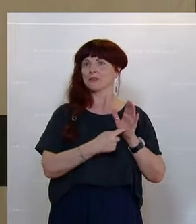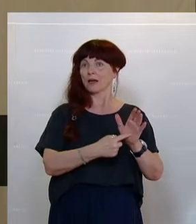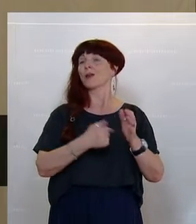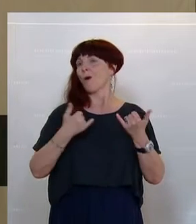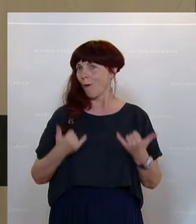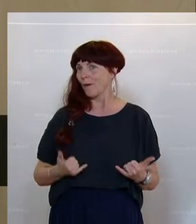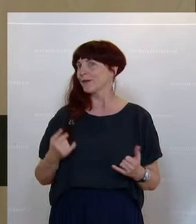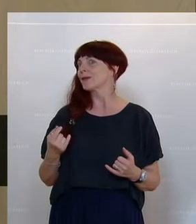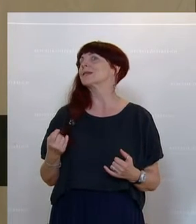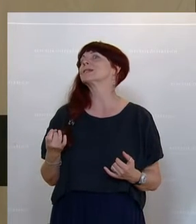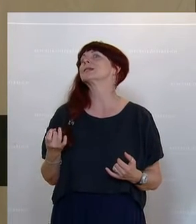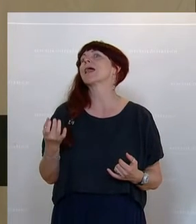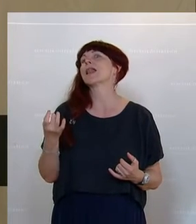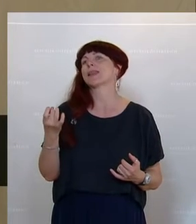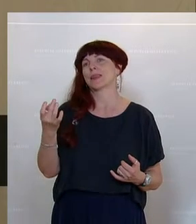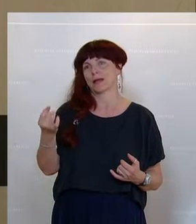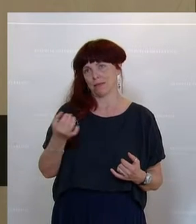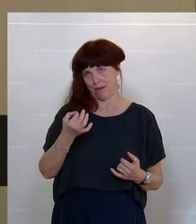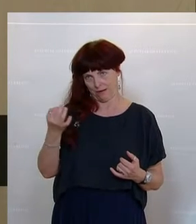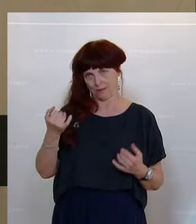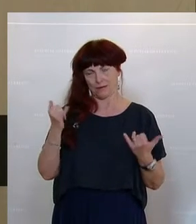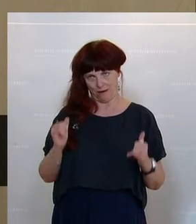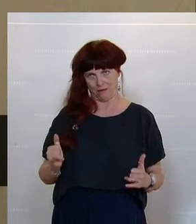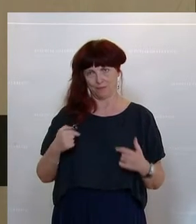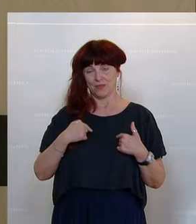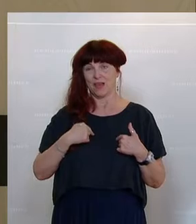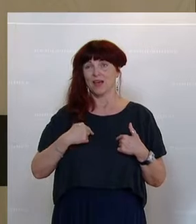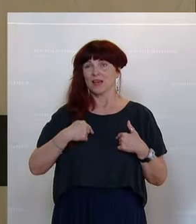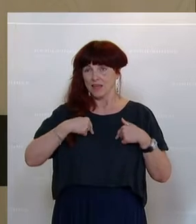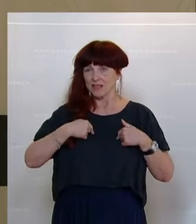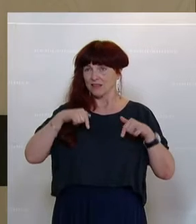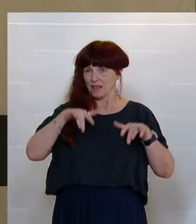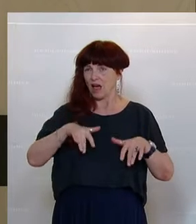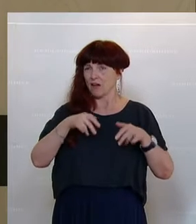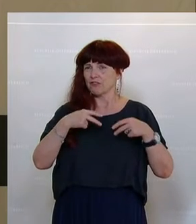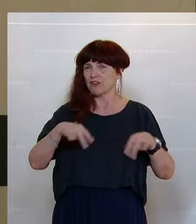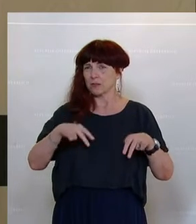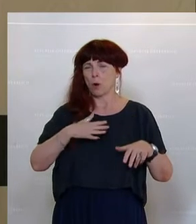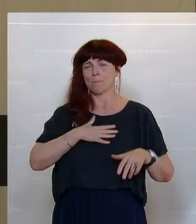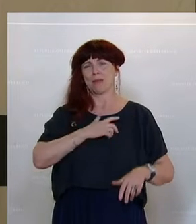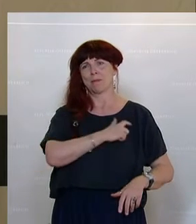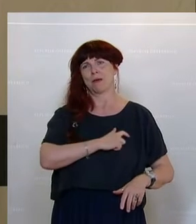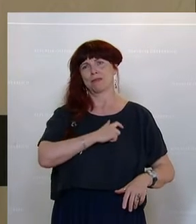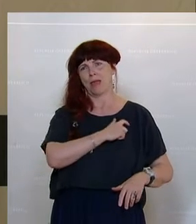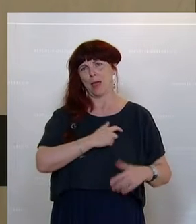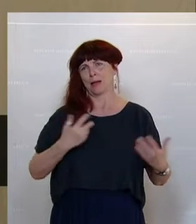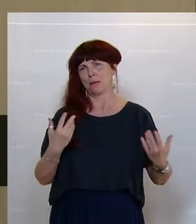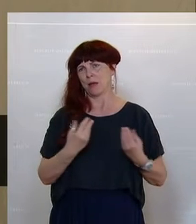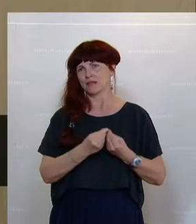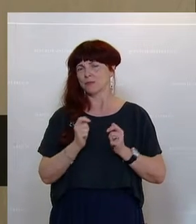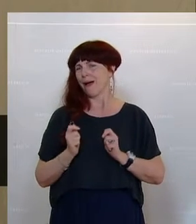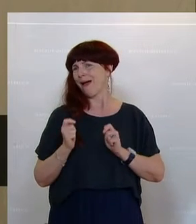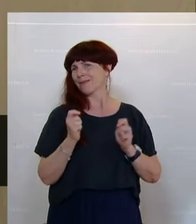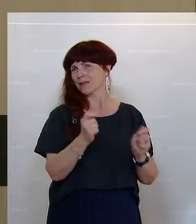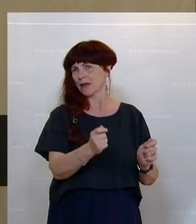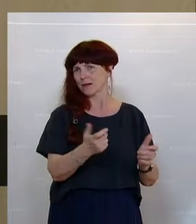seltenen Momente. Ich habe im Februar diesen Jahres mit meiner Fraktion gemeinsam einen Antrag